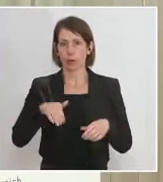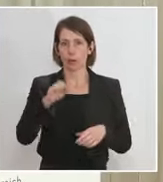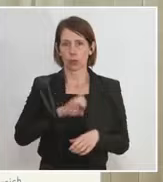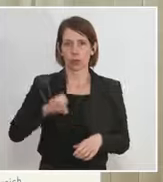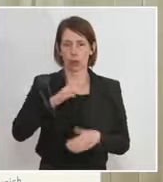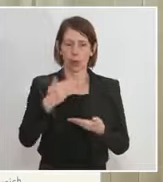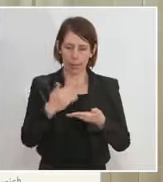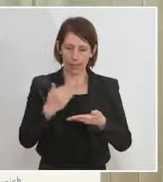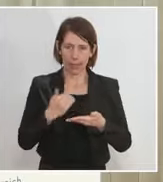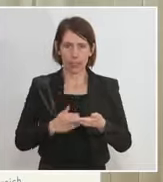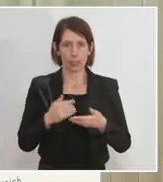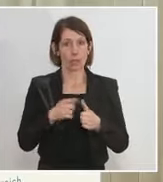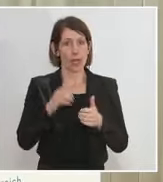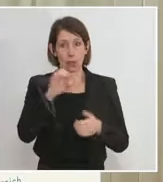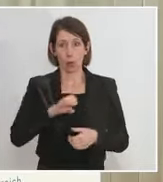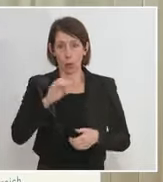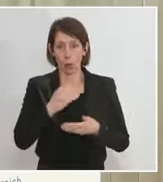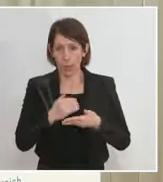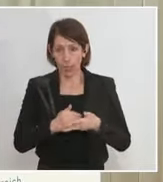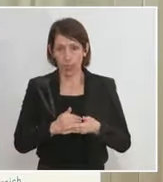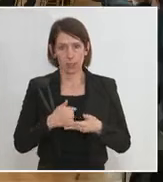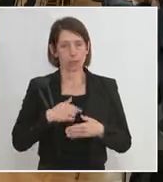Und ich bin froh darüber, wenn das europäisch geregelt wird.